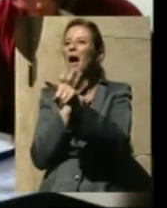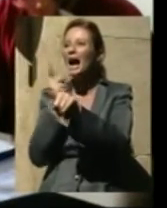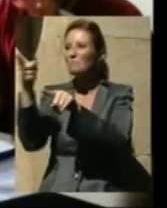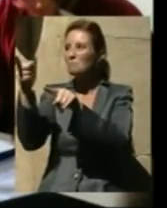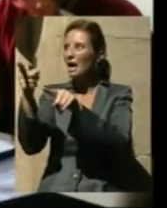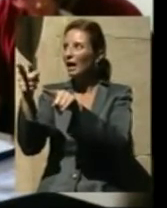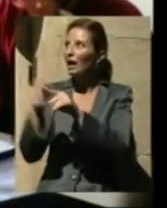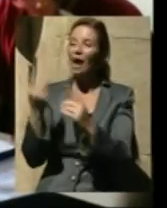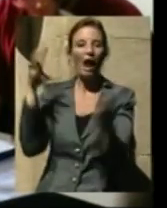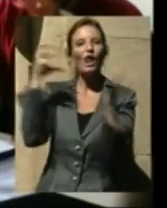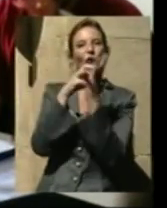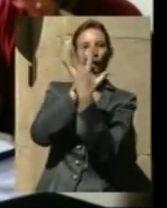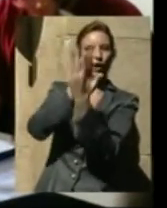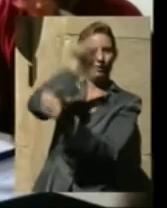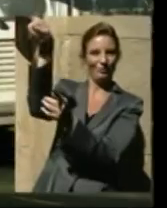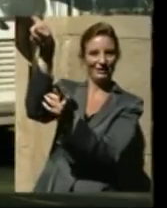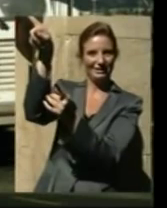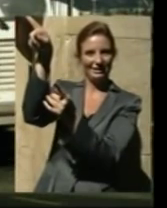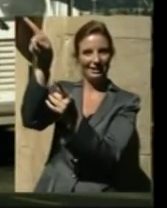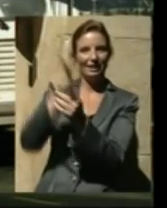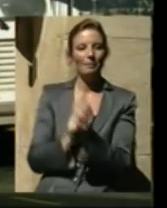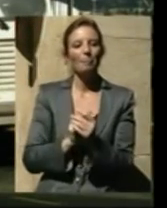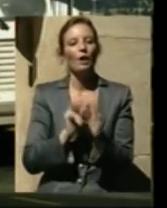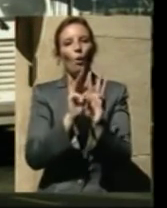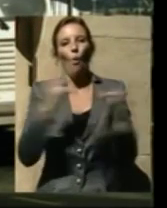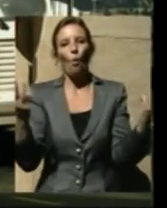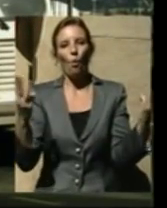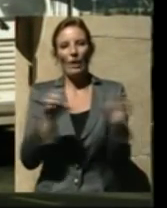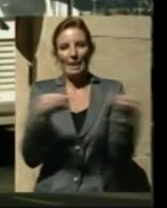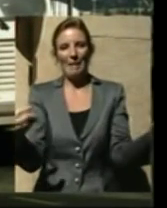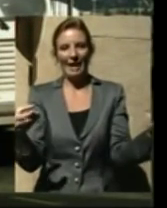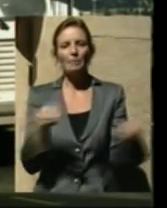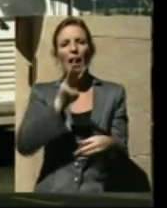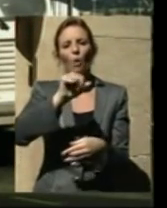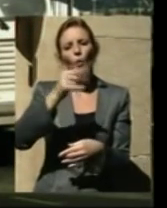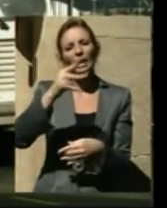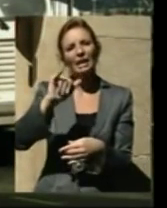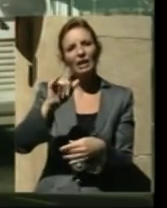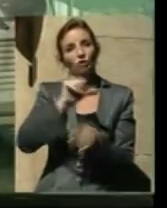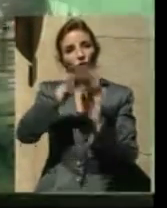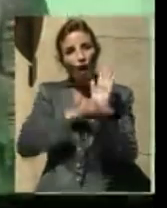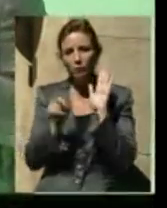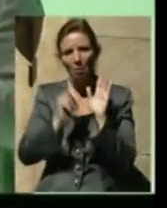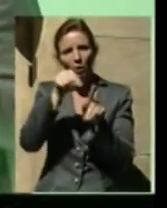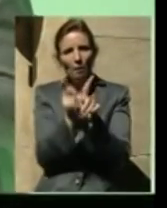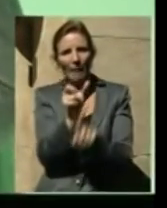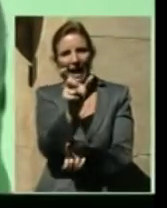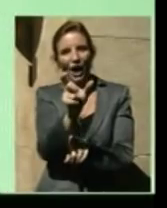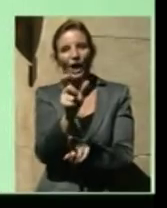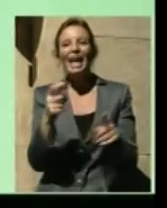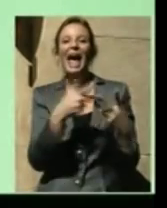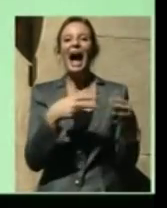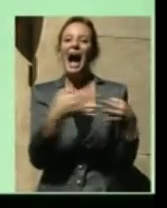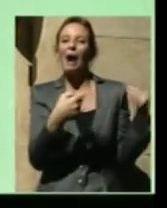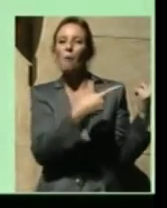più noto a tutti quanti è Wikipedia, Jimmy Wales. Ma wiki che cos'è? Non è solo un software, ma è anche un termine, che in lingua hawaiiana significa